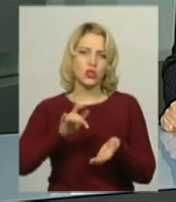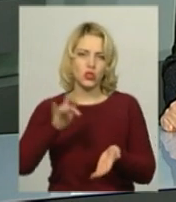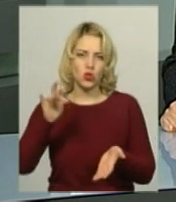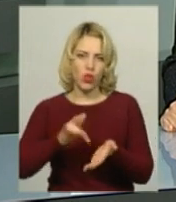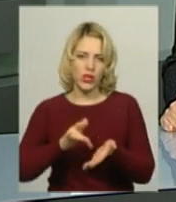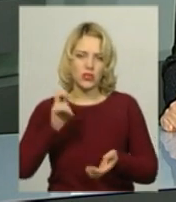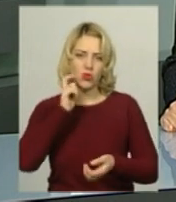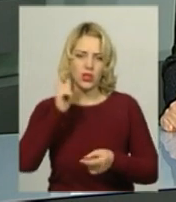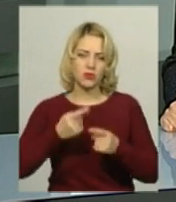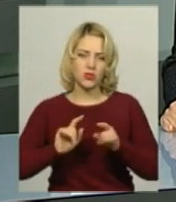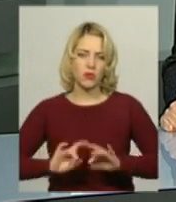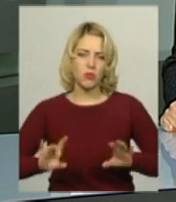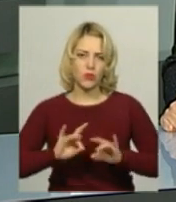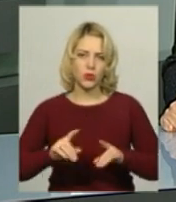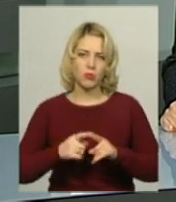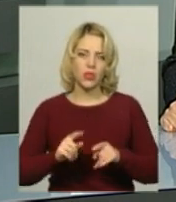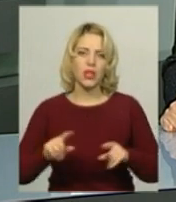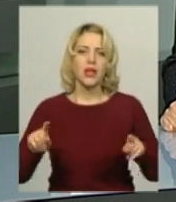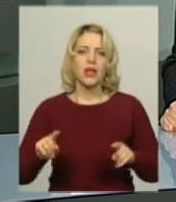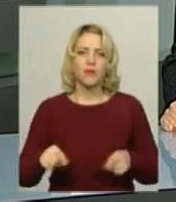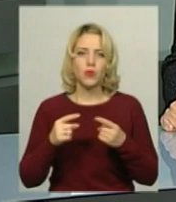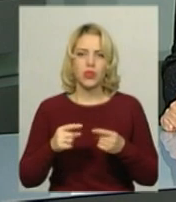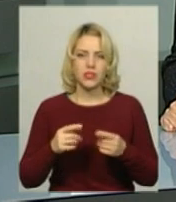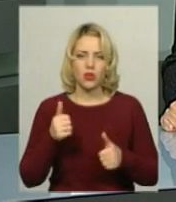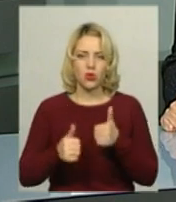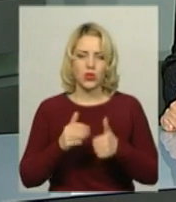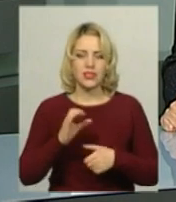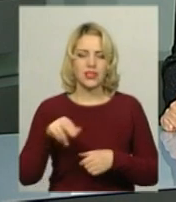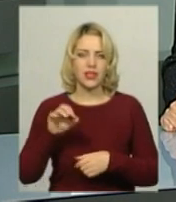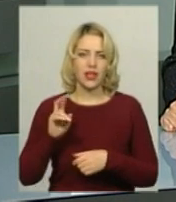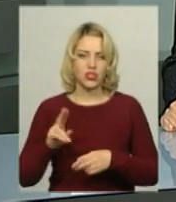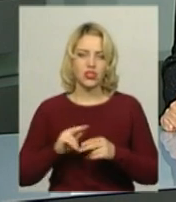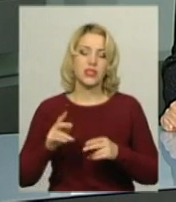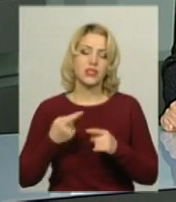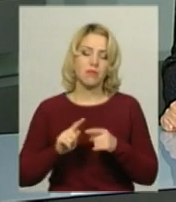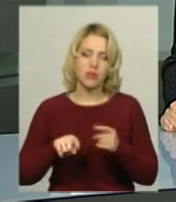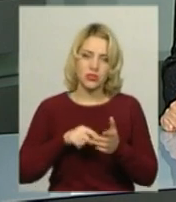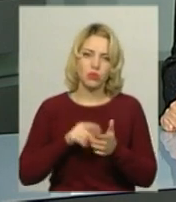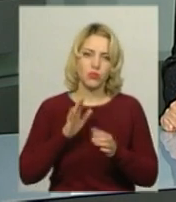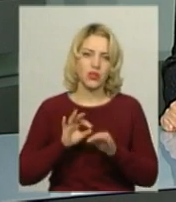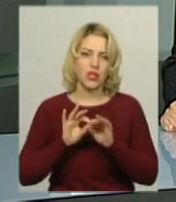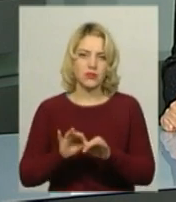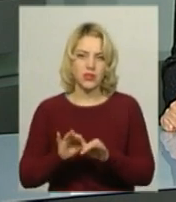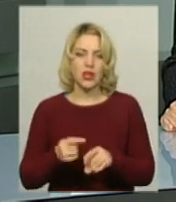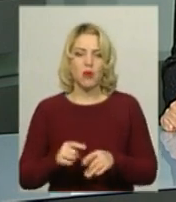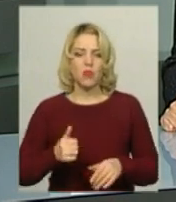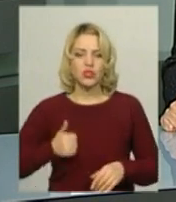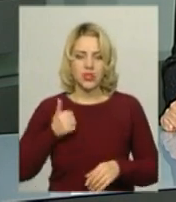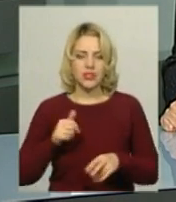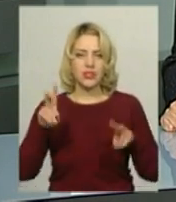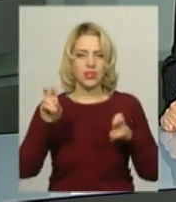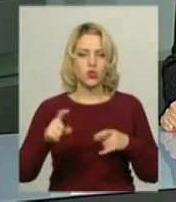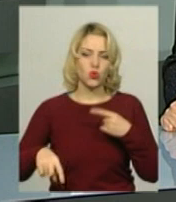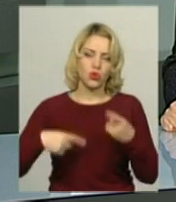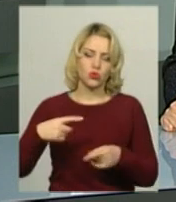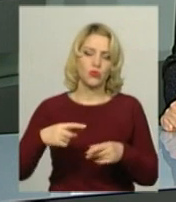представниця секретаріату національного конкурсу Катерина Сідаш. Місто на Хмельниччині носитиме почесний титул молодіжної столиці до наступного року.